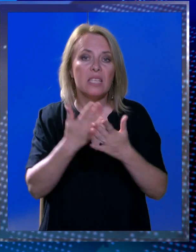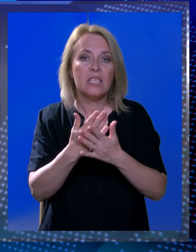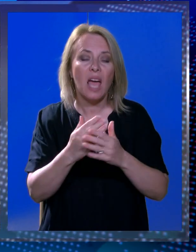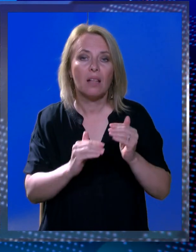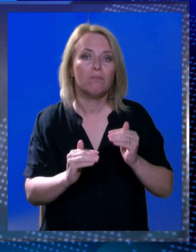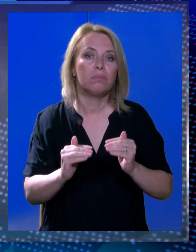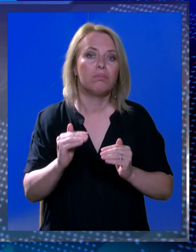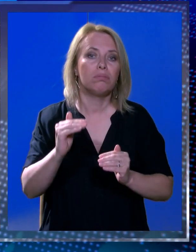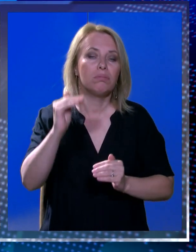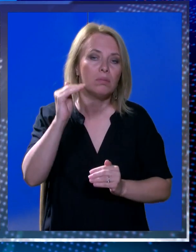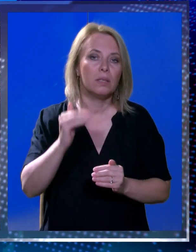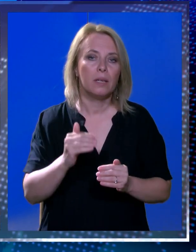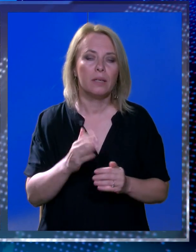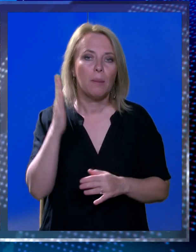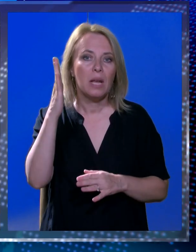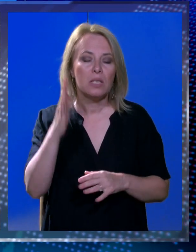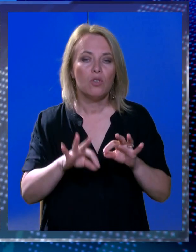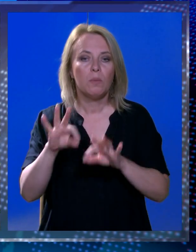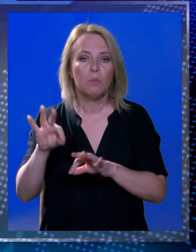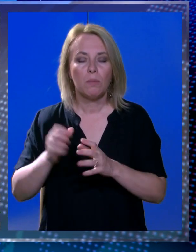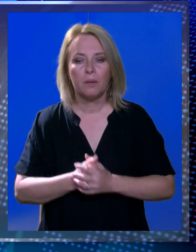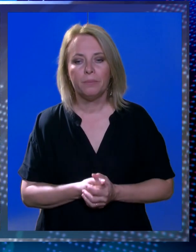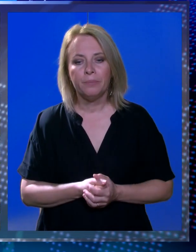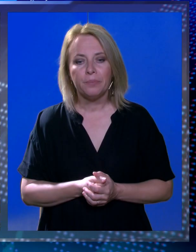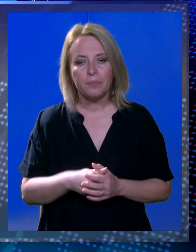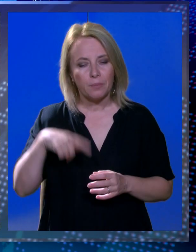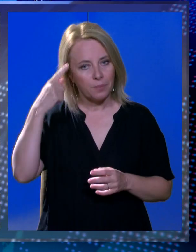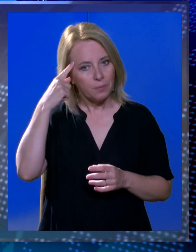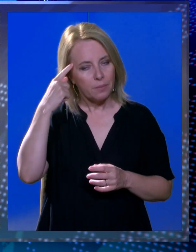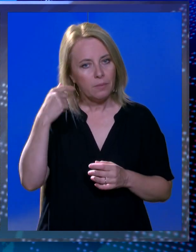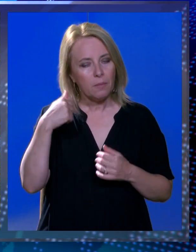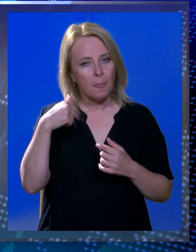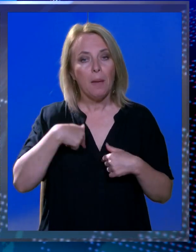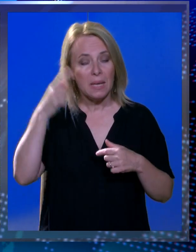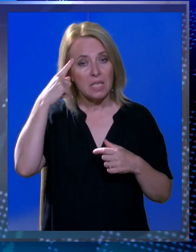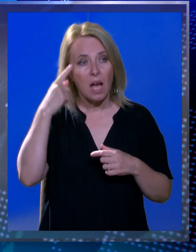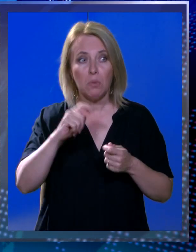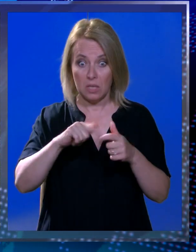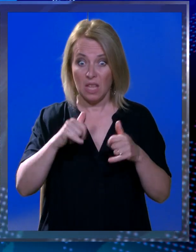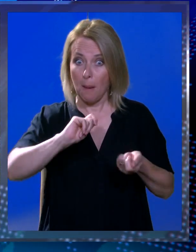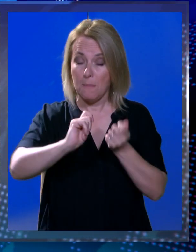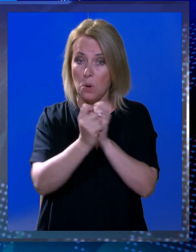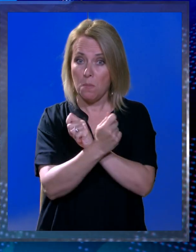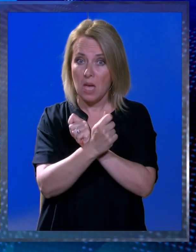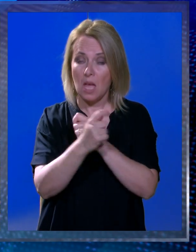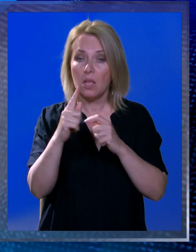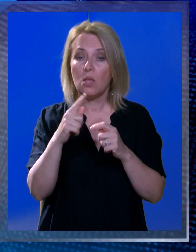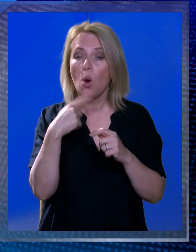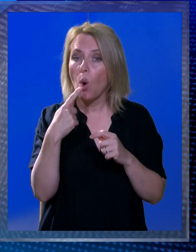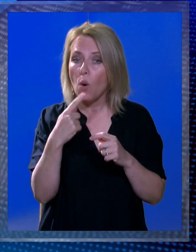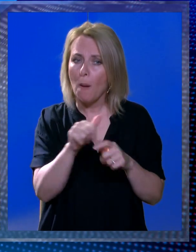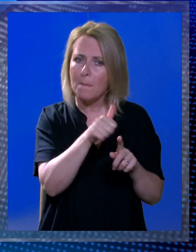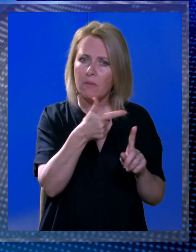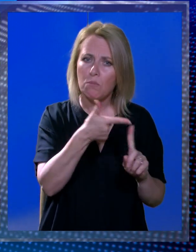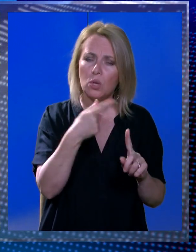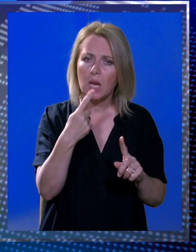porastao sa mjestom na prestojećim izborima. Mi znamo, to sam vidjela da je on malo promijenio tu retoriku. Od onog prvog kad je